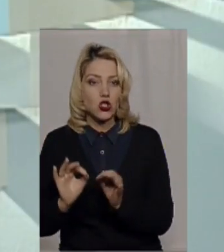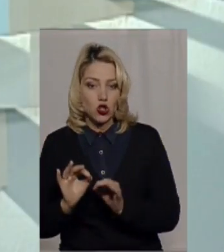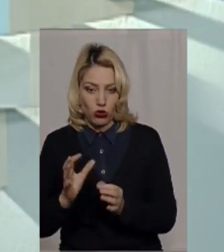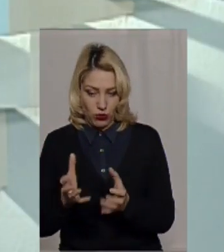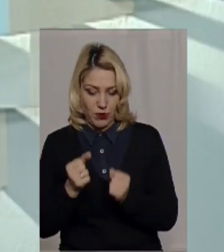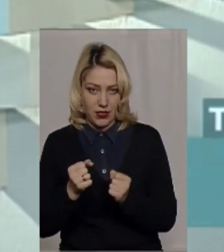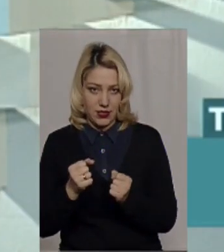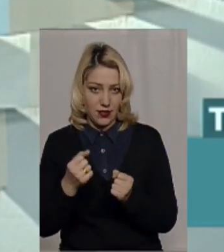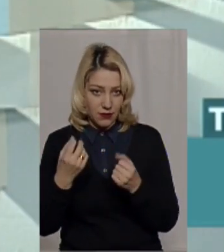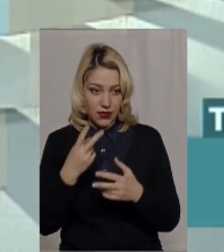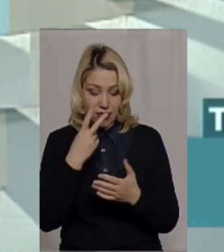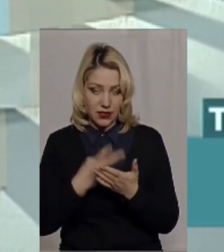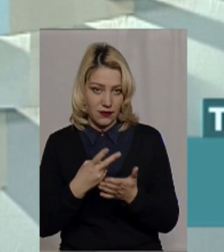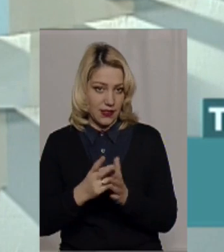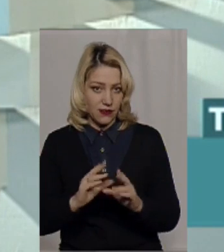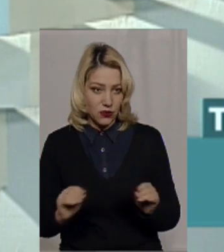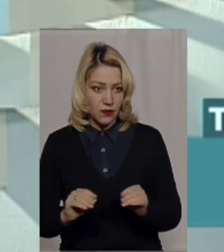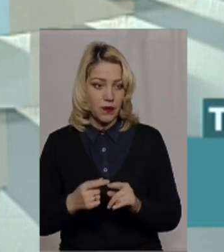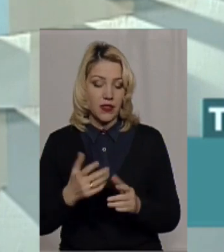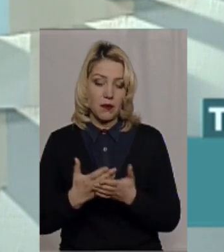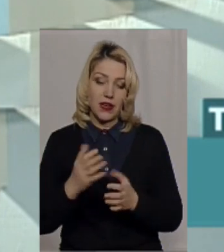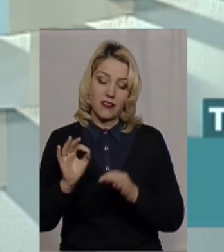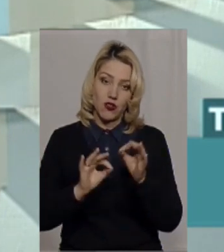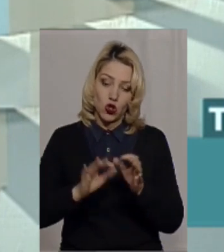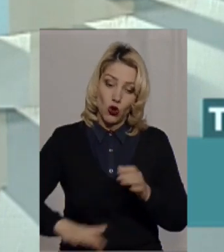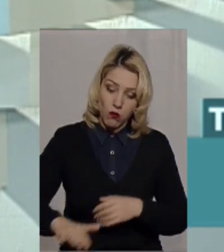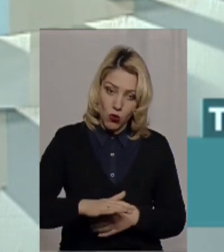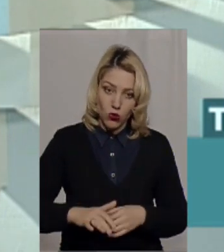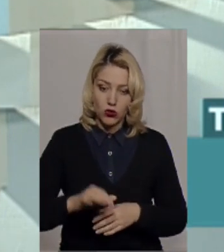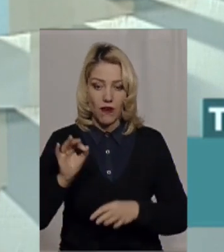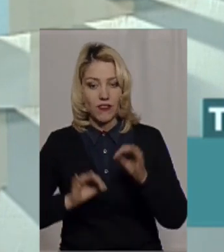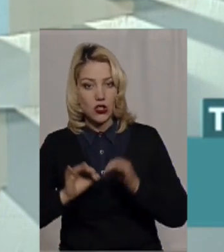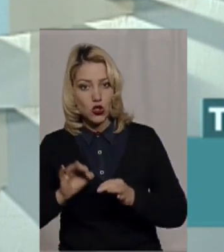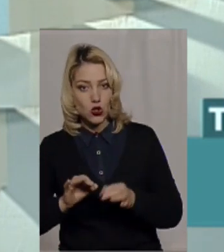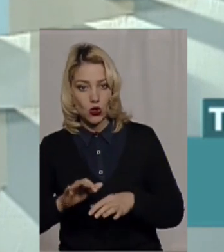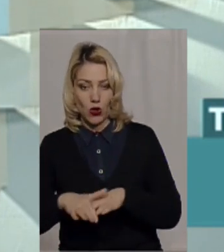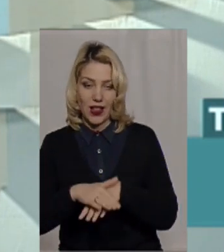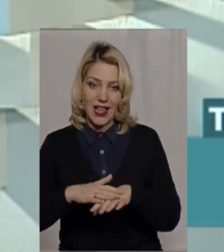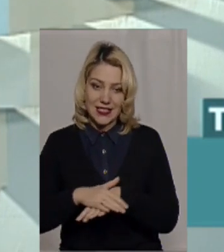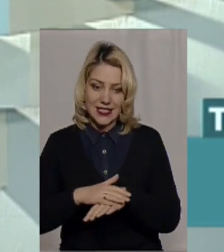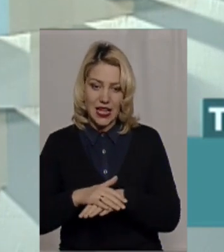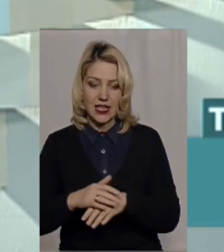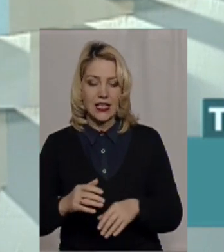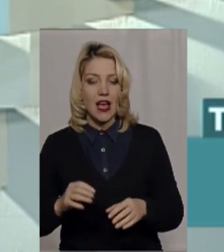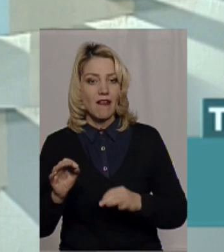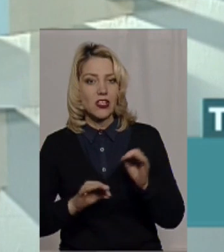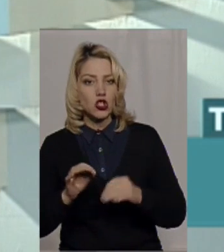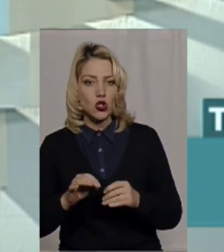самий гарний показник – це відсоток. Відсоток площі, відсоток населення, відсоток рад базового рівня,